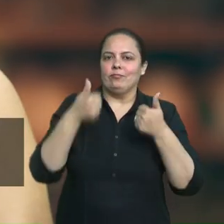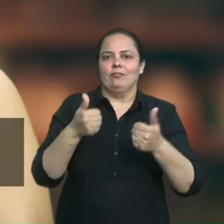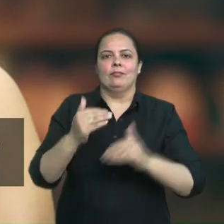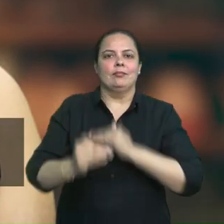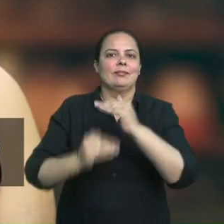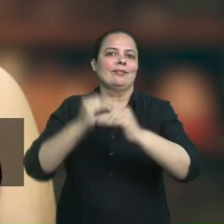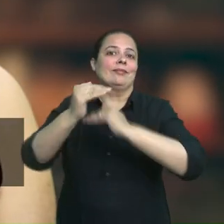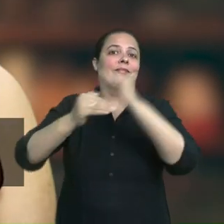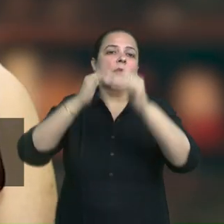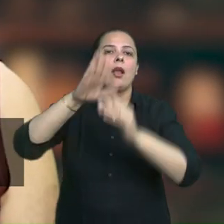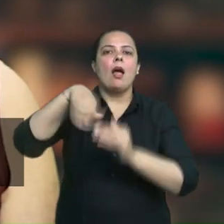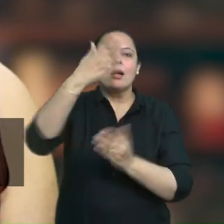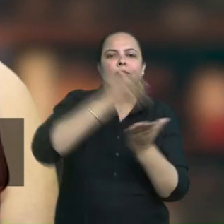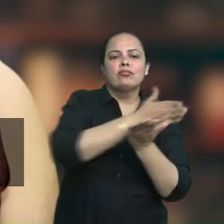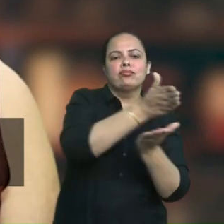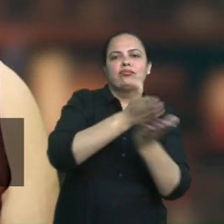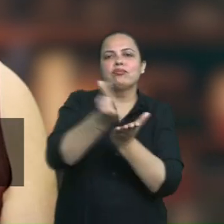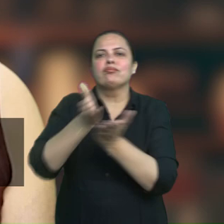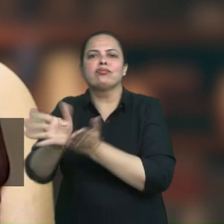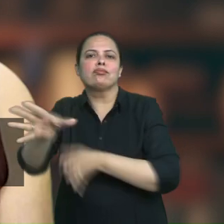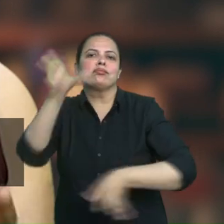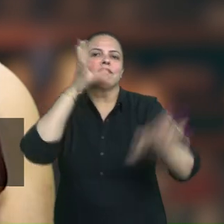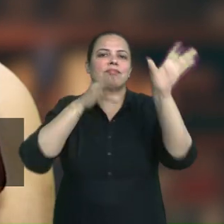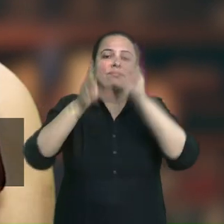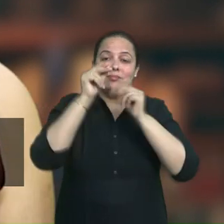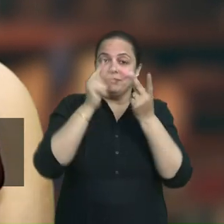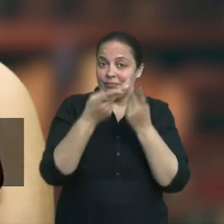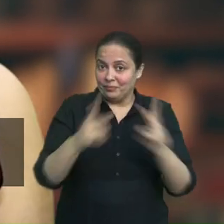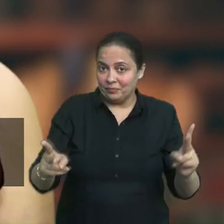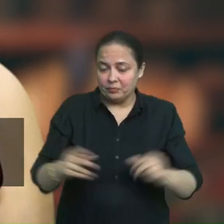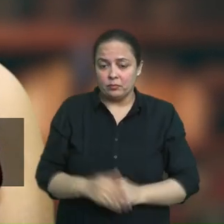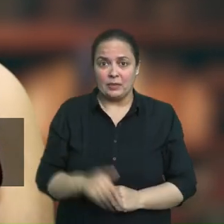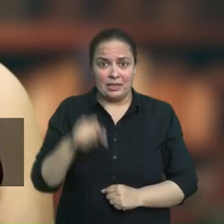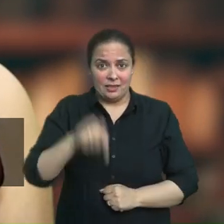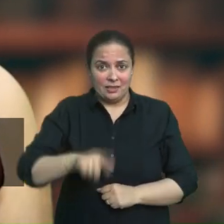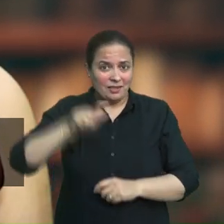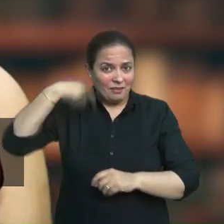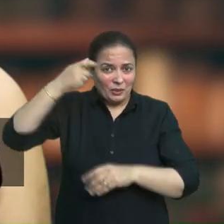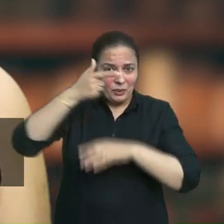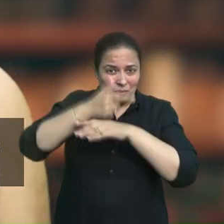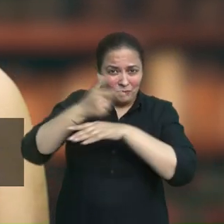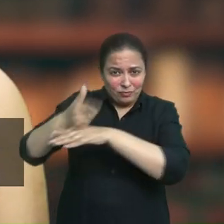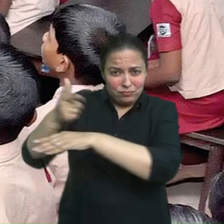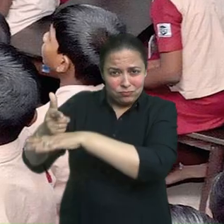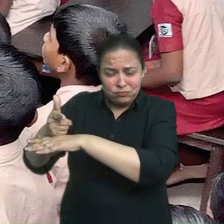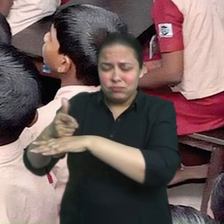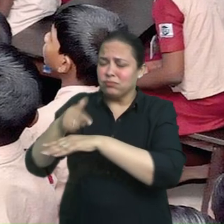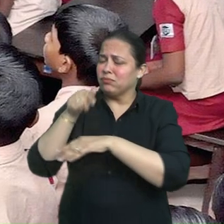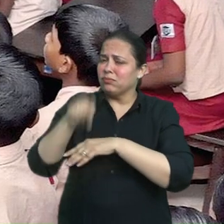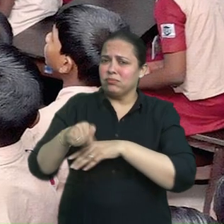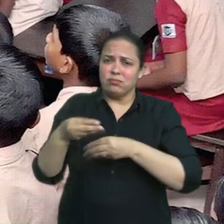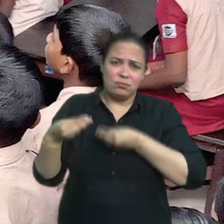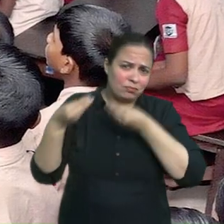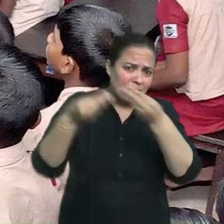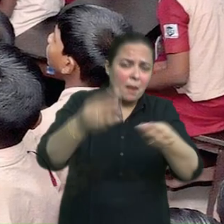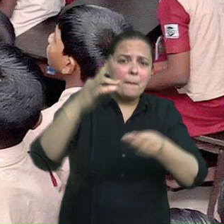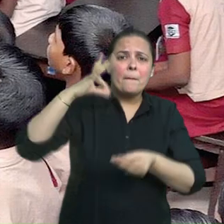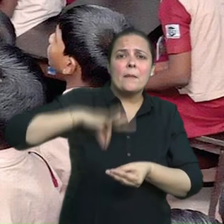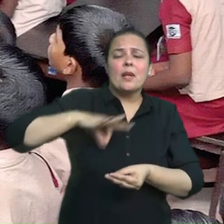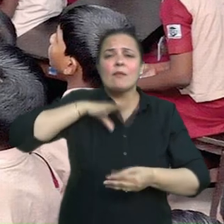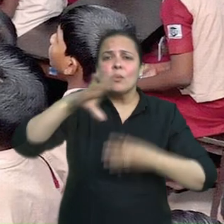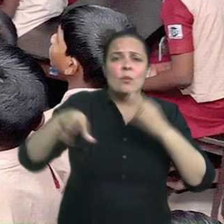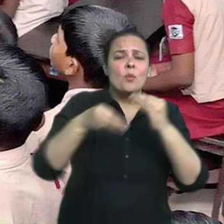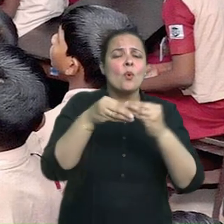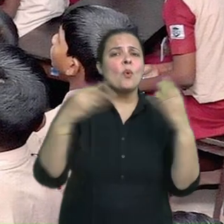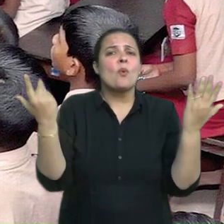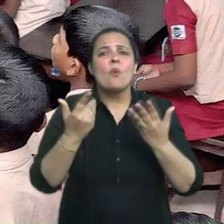प्रोग्राम करके सीखने वाले या अनुभव अधारित क्रिया कलापों जो की कक्षा में बच्चों के साथ चर्चा करते